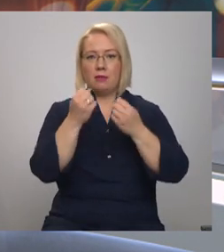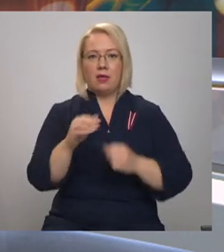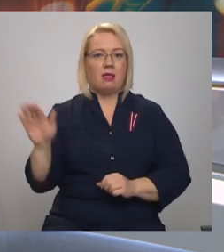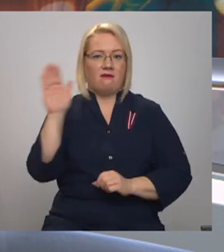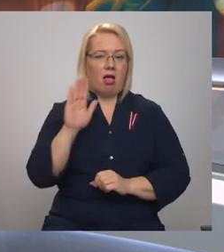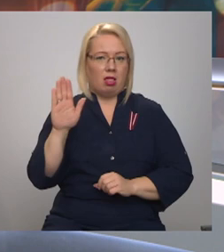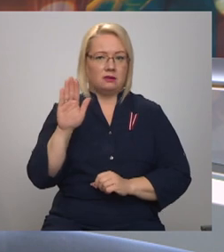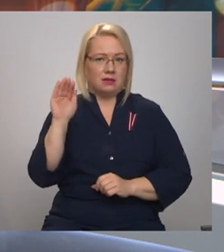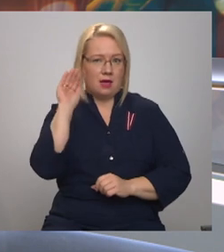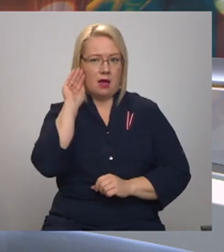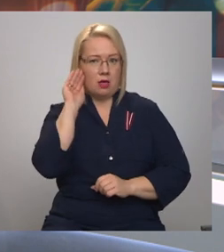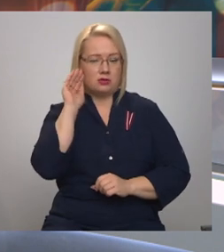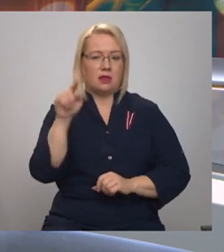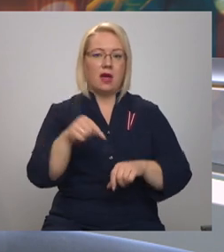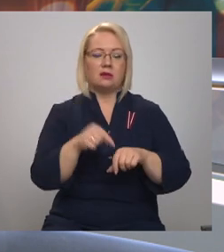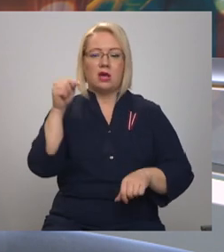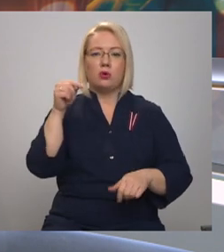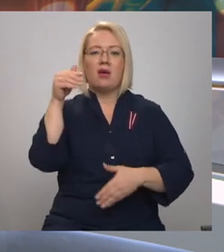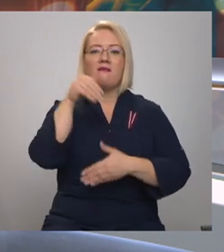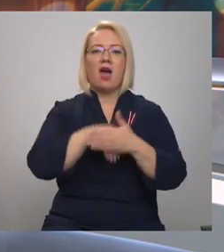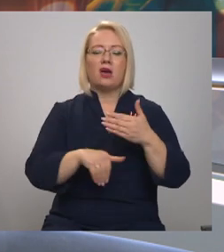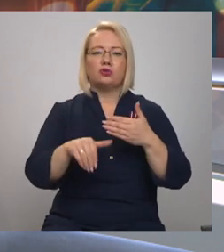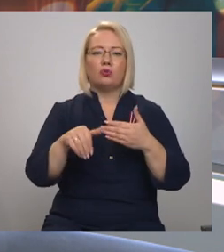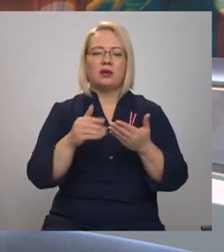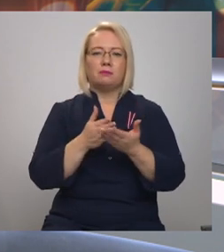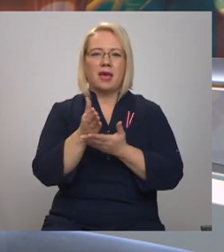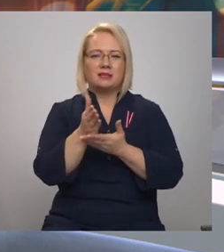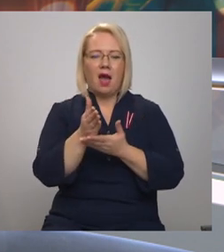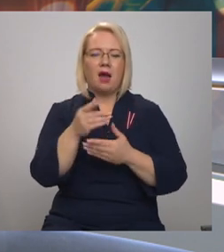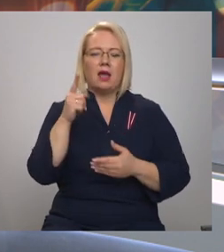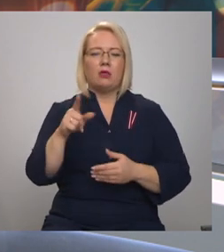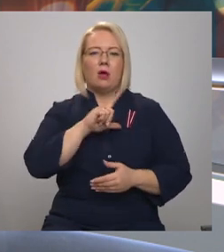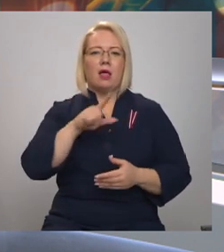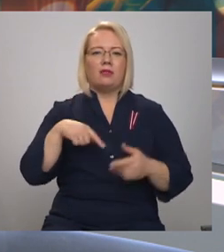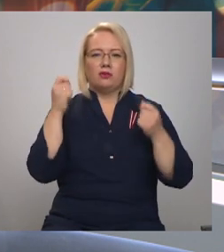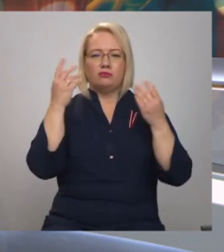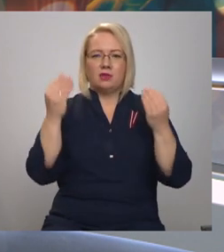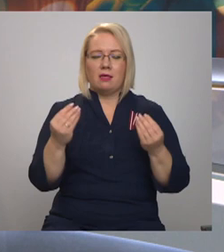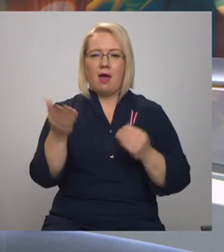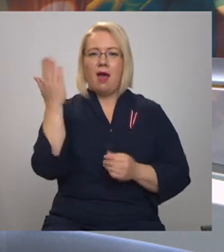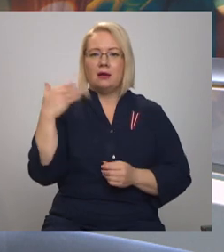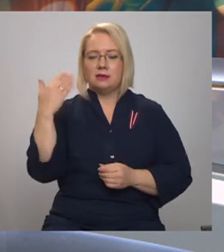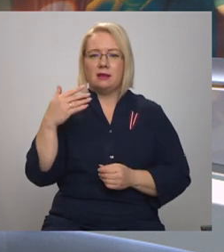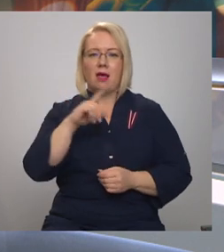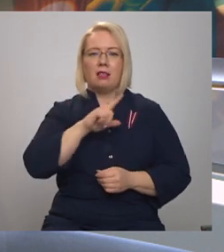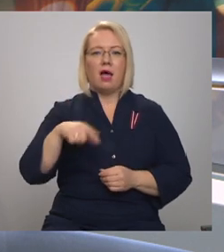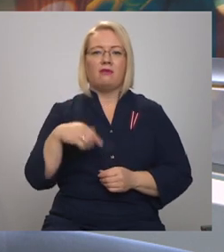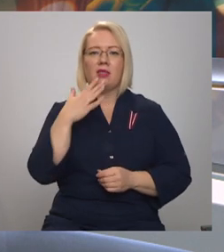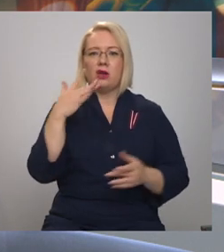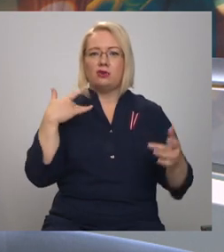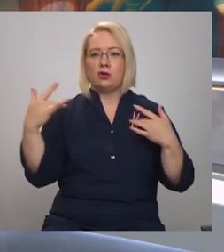ieklausies. Tā sajūst vēstures pieskārienu šogad Latvijas dzimšanas dienā aicina Nacionālais teatris, vieta, kur 1918.